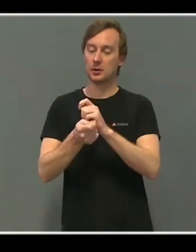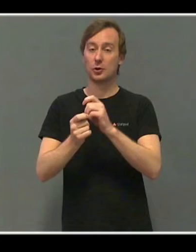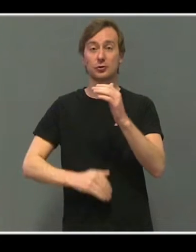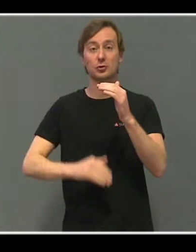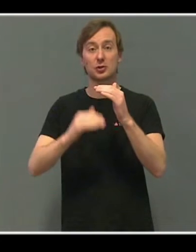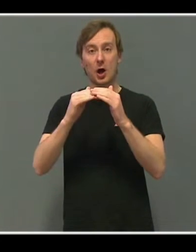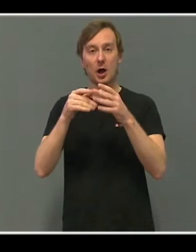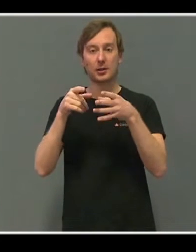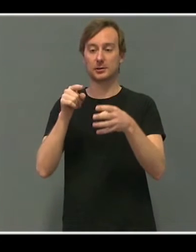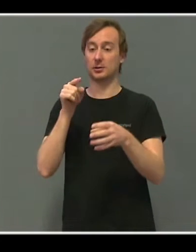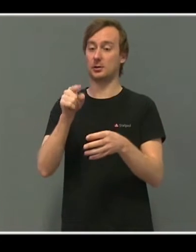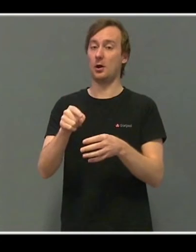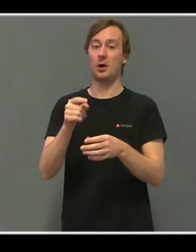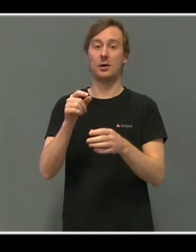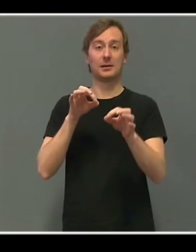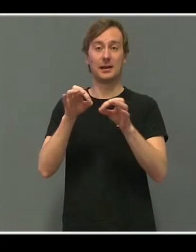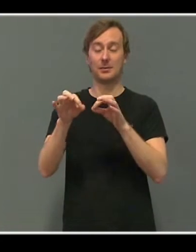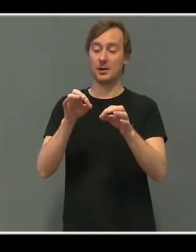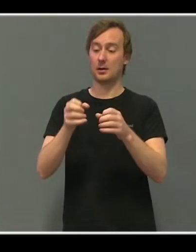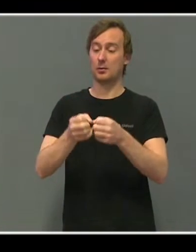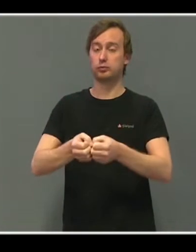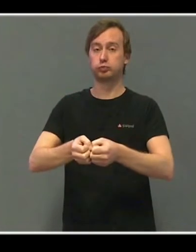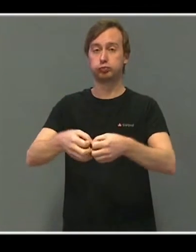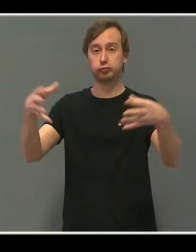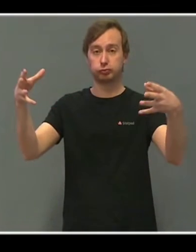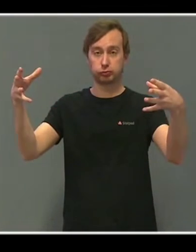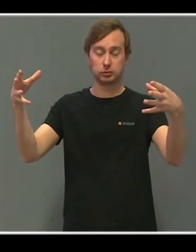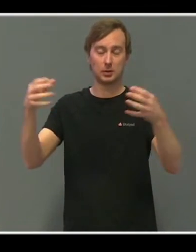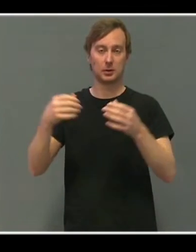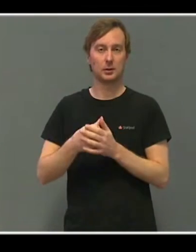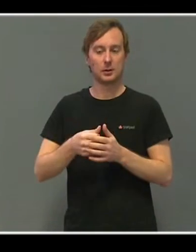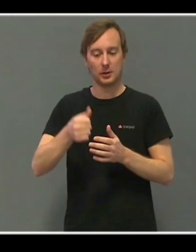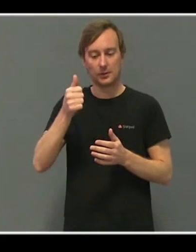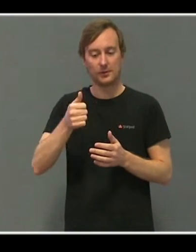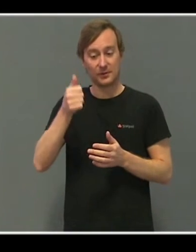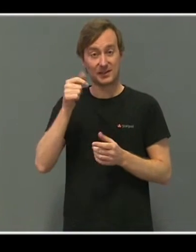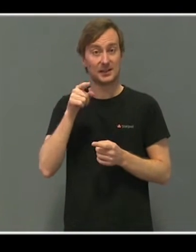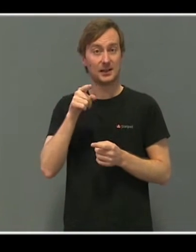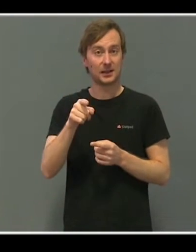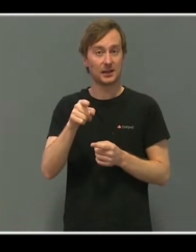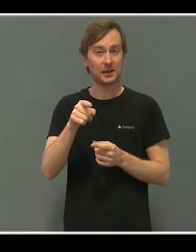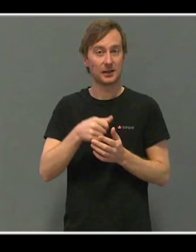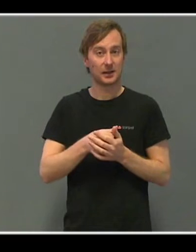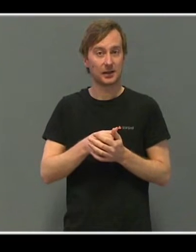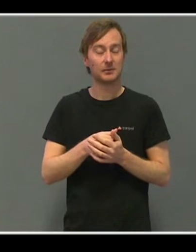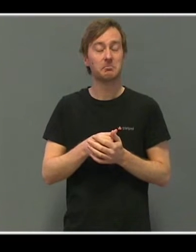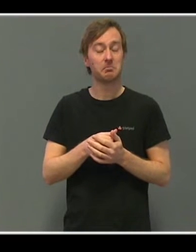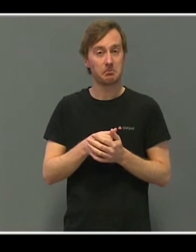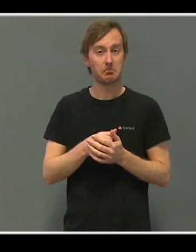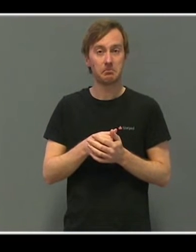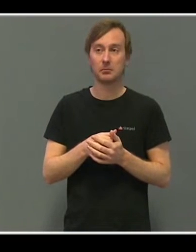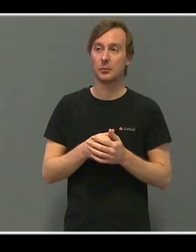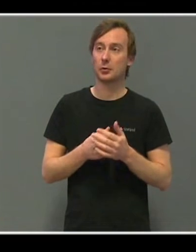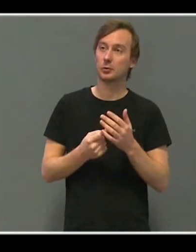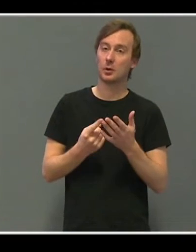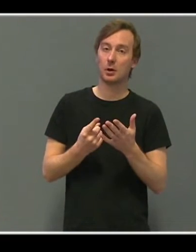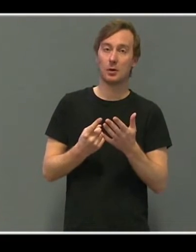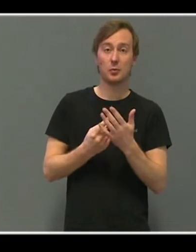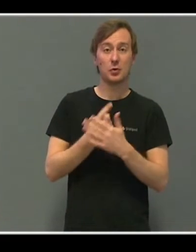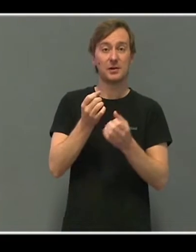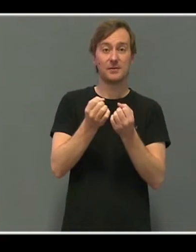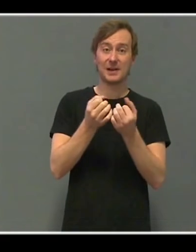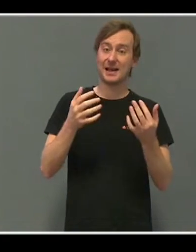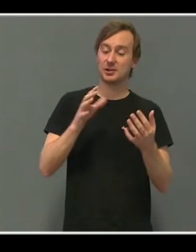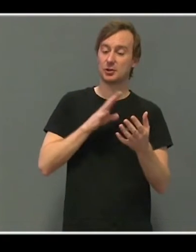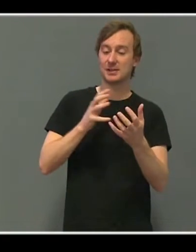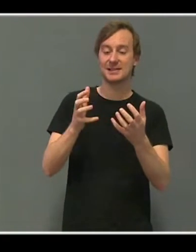jo gaming av. Så jeg tenker at det er viktig å ha med seg, derfor så åpner det også muligheten for at flere synes at det er interessant å spille, for det er